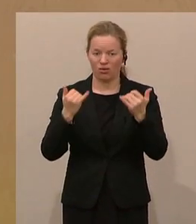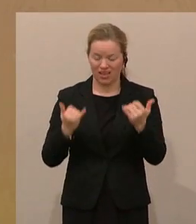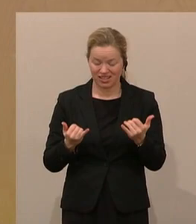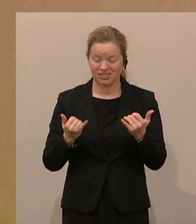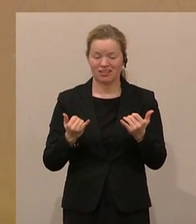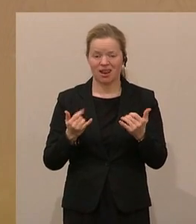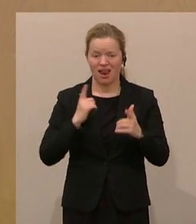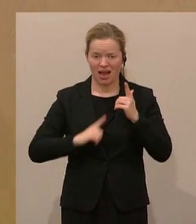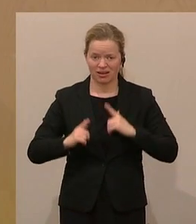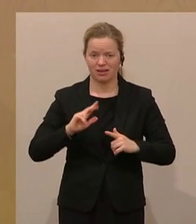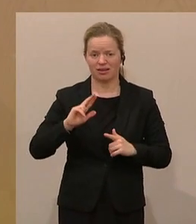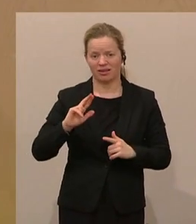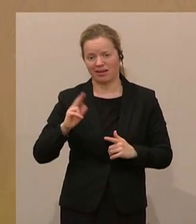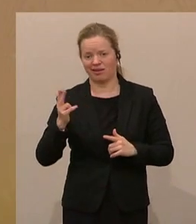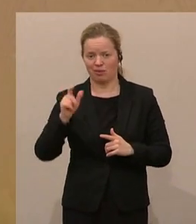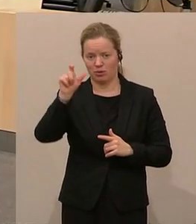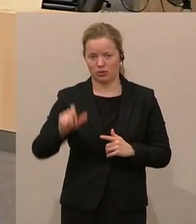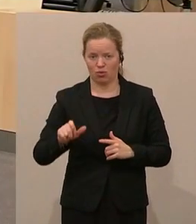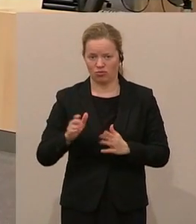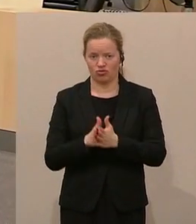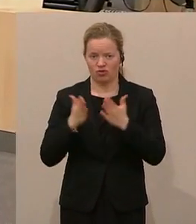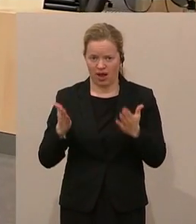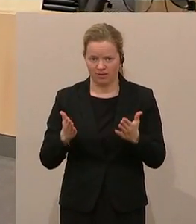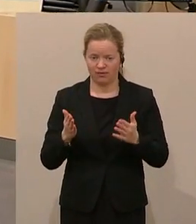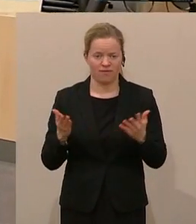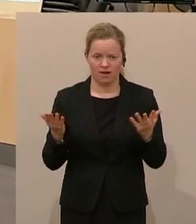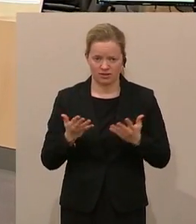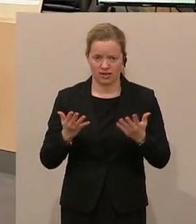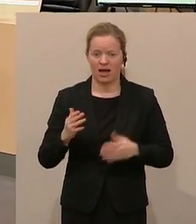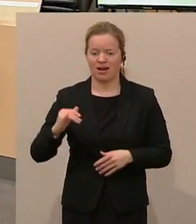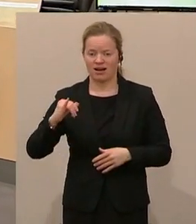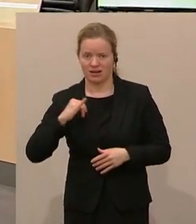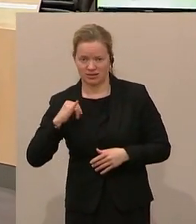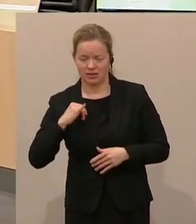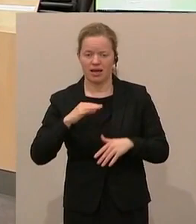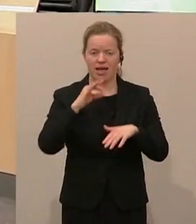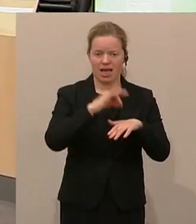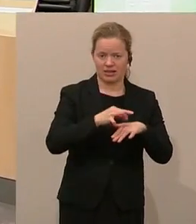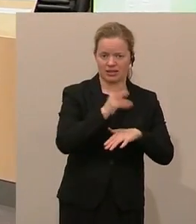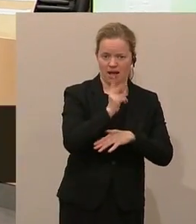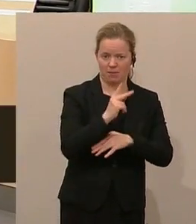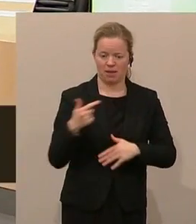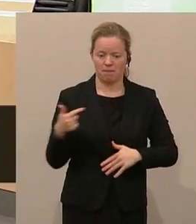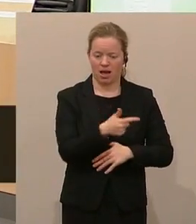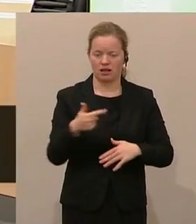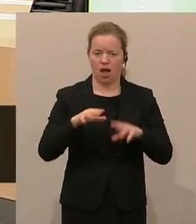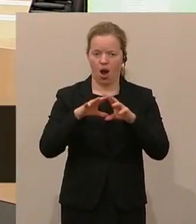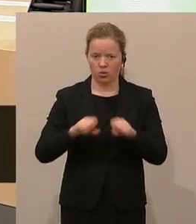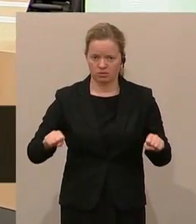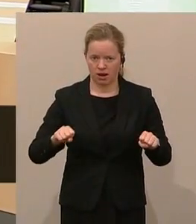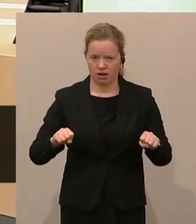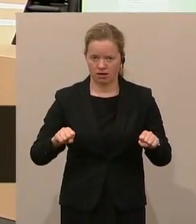Lasten Dritter statt. Nämlich die Kassen und die Ärztekammer machen sich aus, dass es